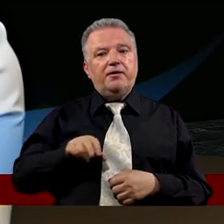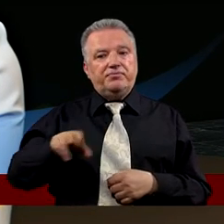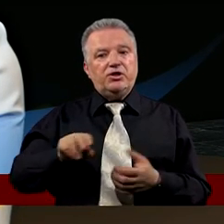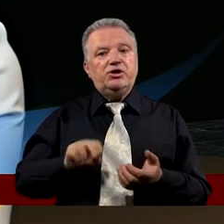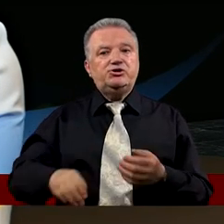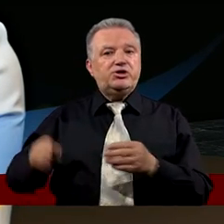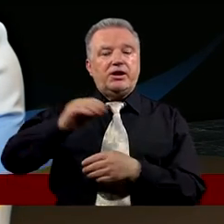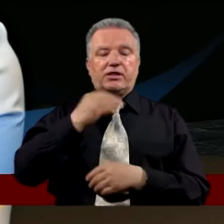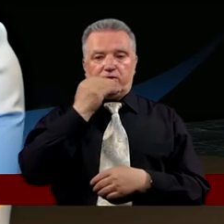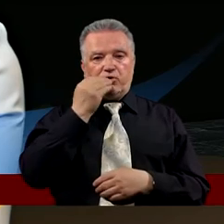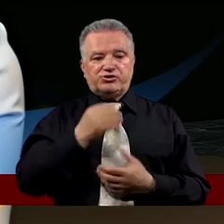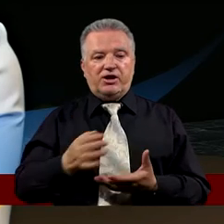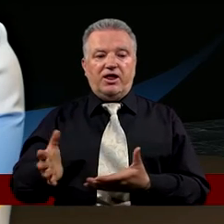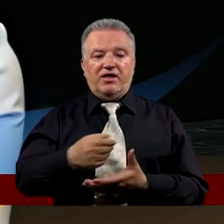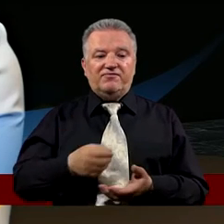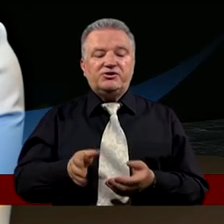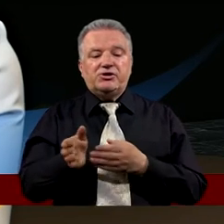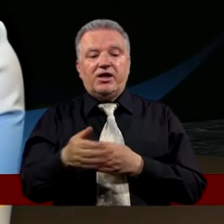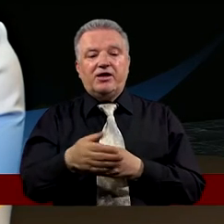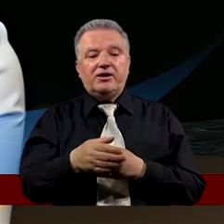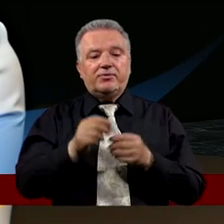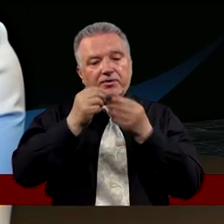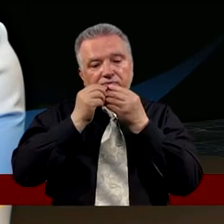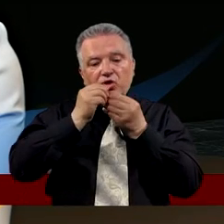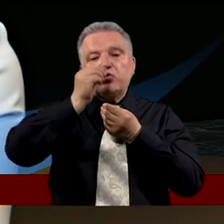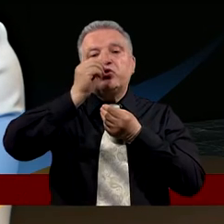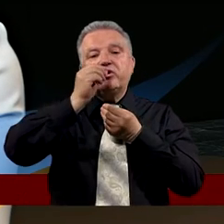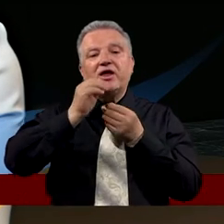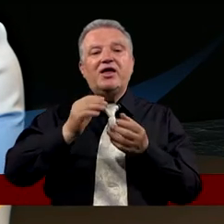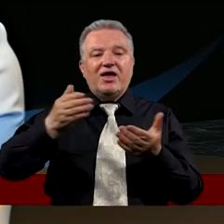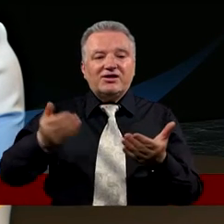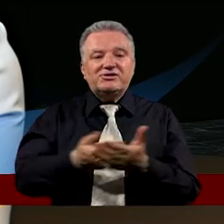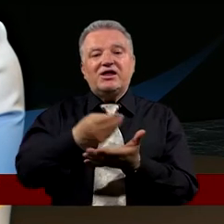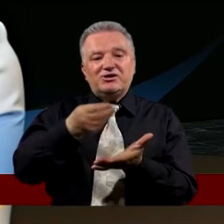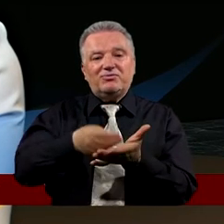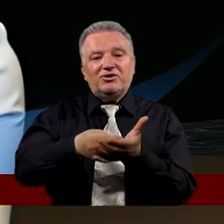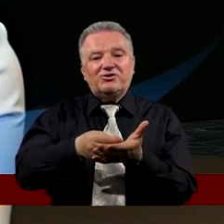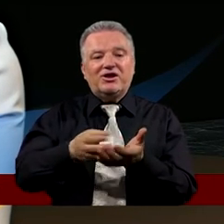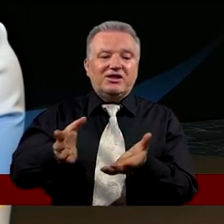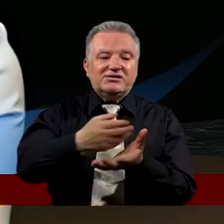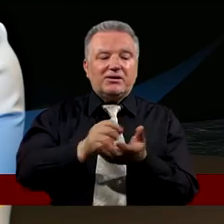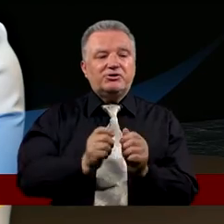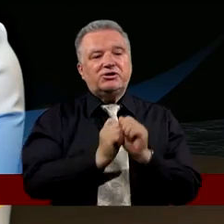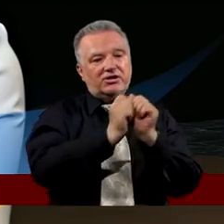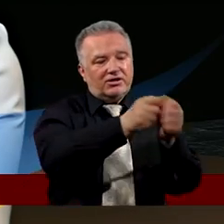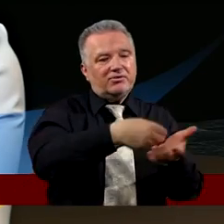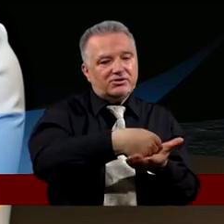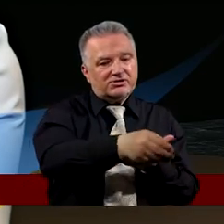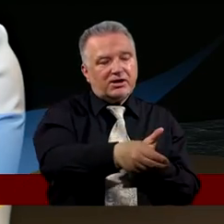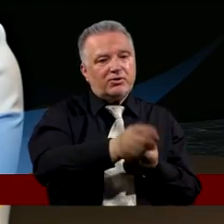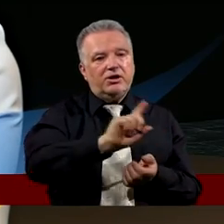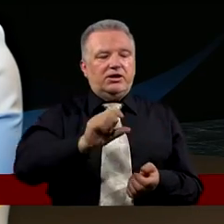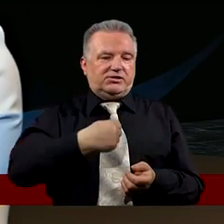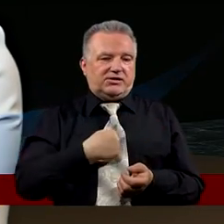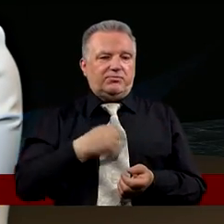Zarzuć wędkę I weź pierwszą złowioną rybę Otwórz jej pyszczek A znajdziesz stater Tego zabierz I daj im za mnie